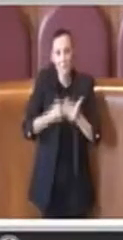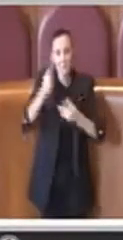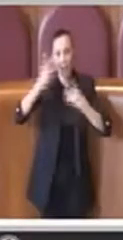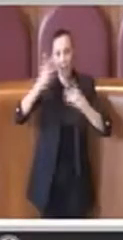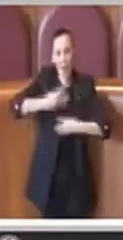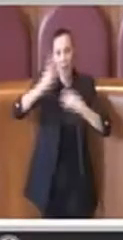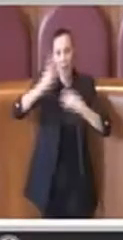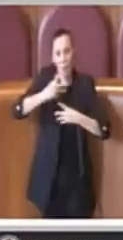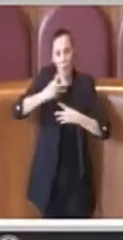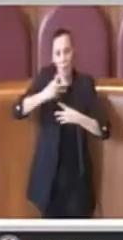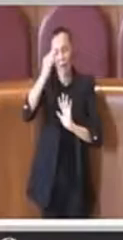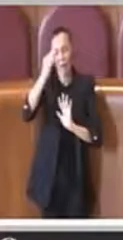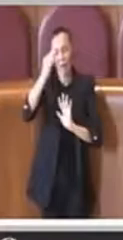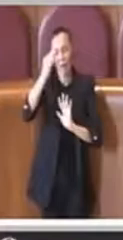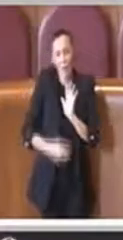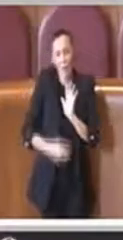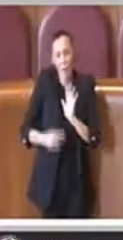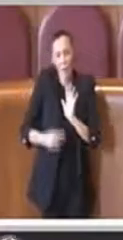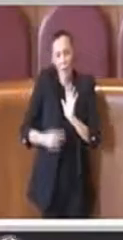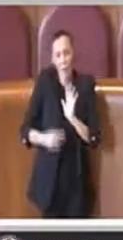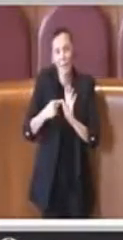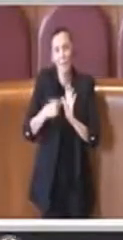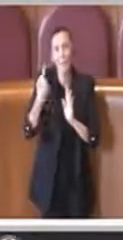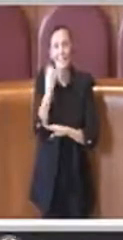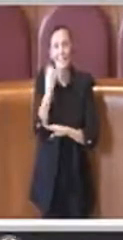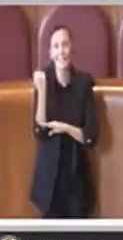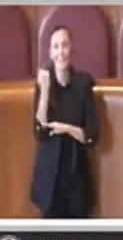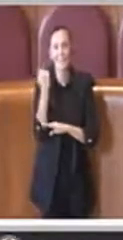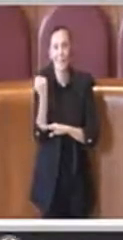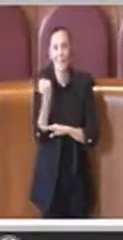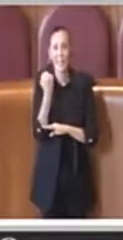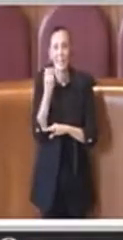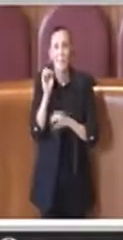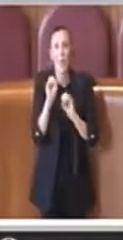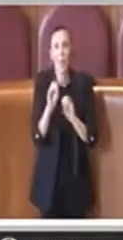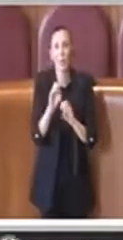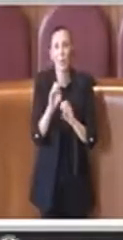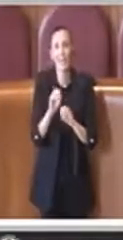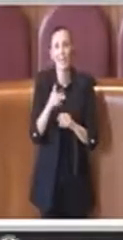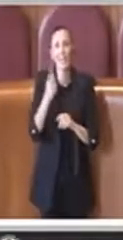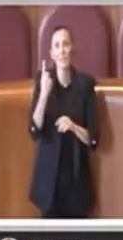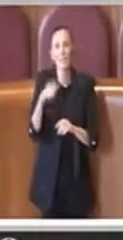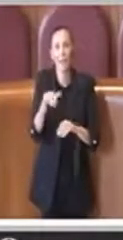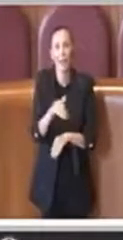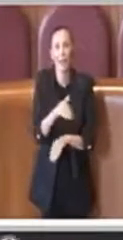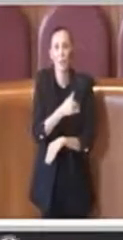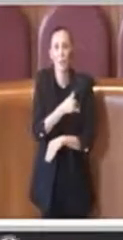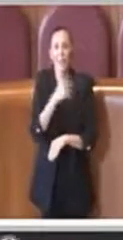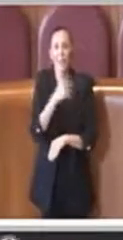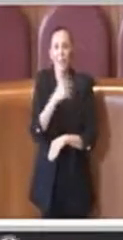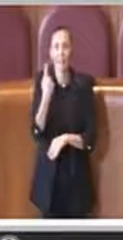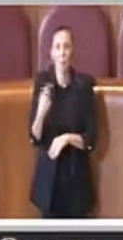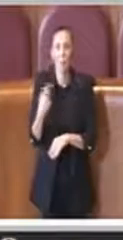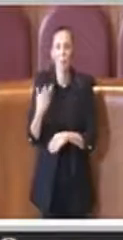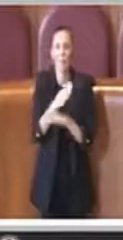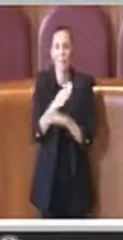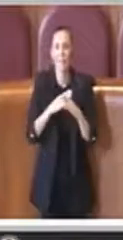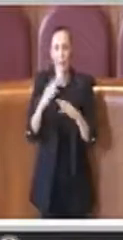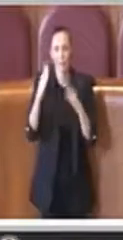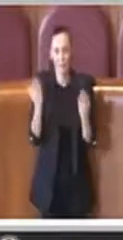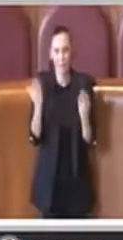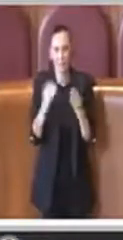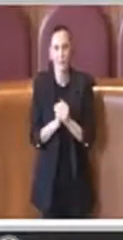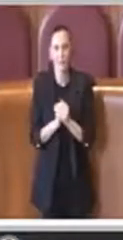regolamento per il servizio educativo per l'autonomia degli allunni con disabilità e di questo devo